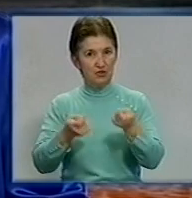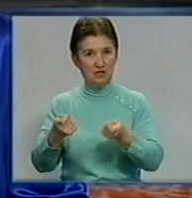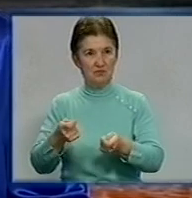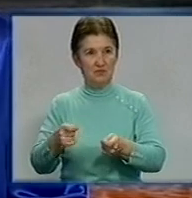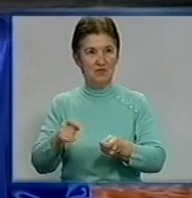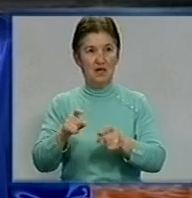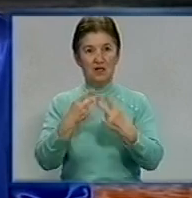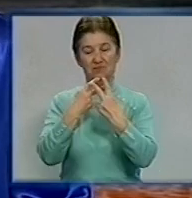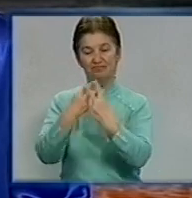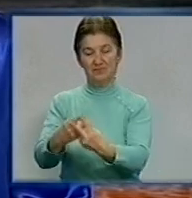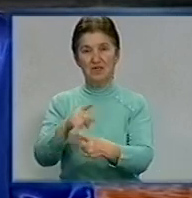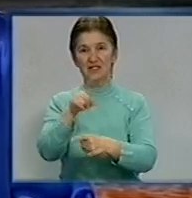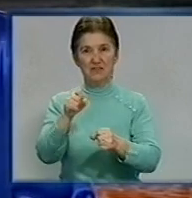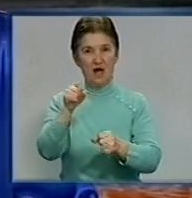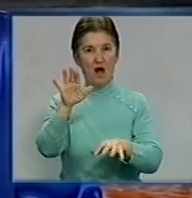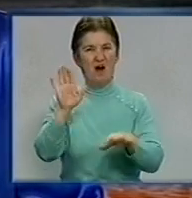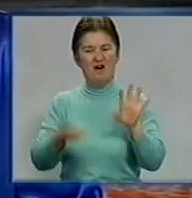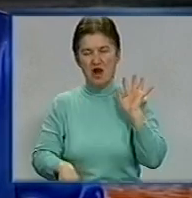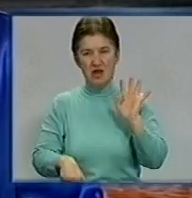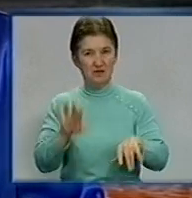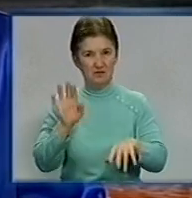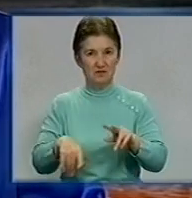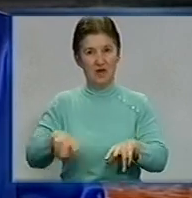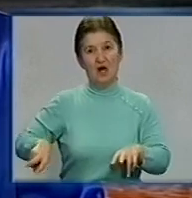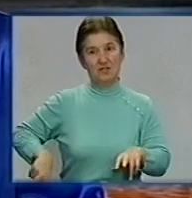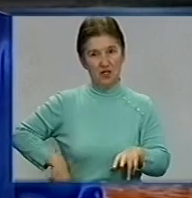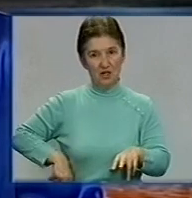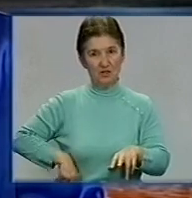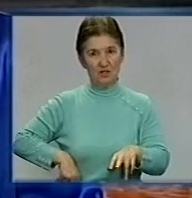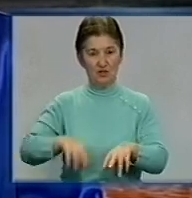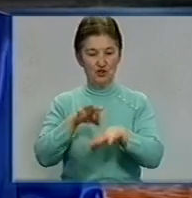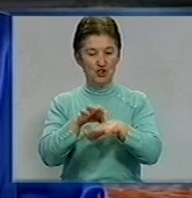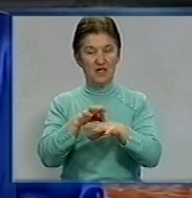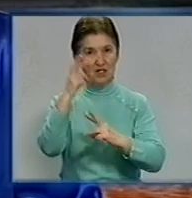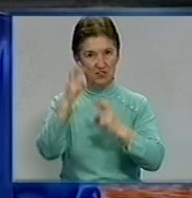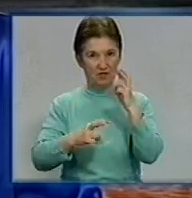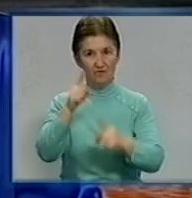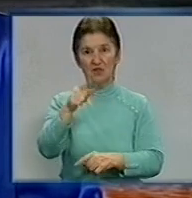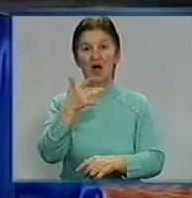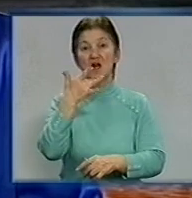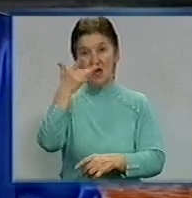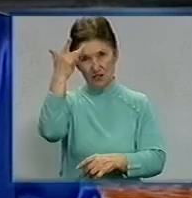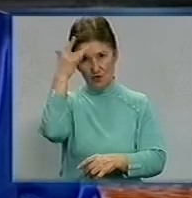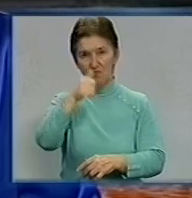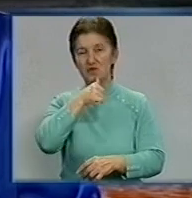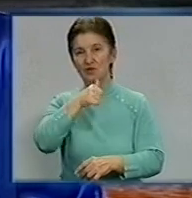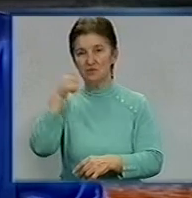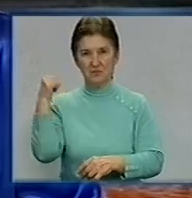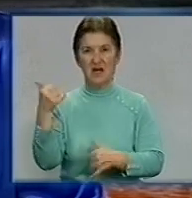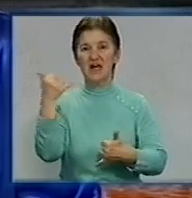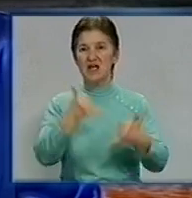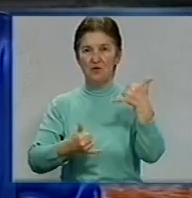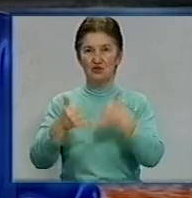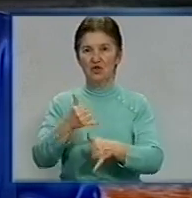халатність. Новомиргородський суд на 4 роки уязнив директора шкірзаводу «Златопільський». Нагадаю, влітку минулого року на підприємстві хімічними